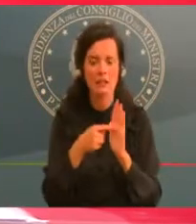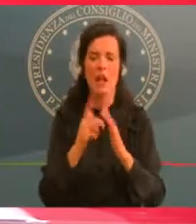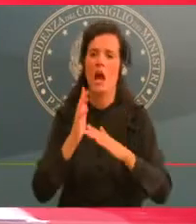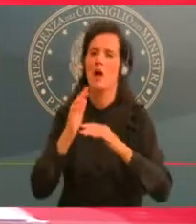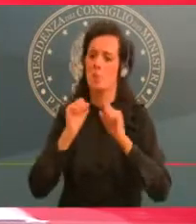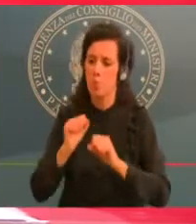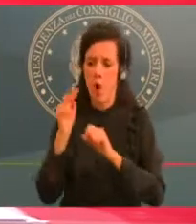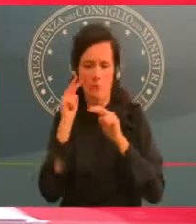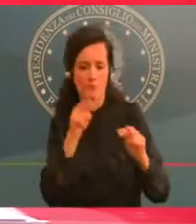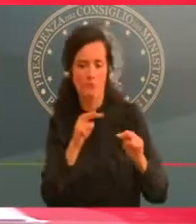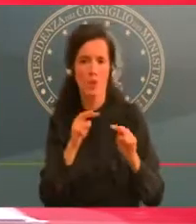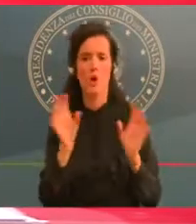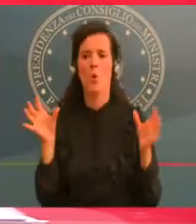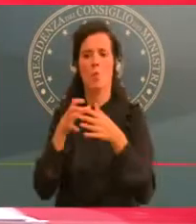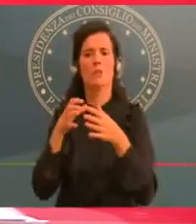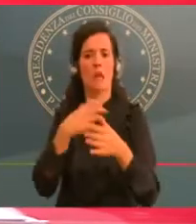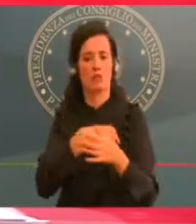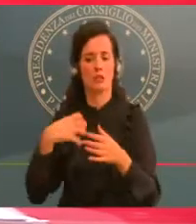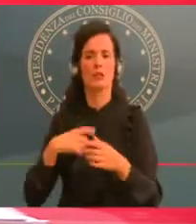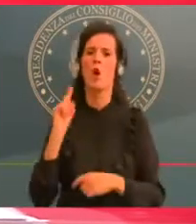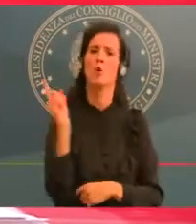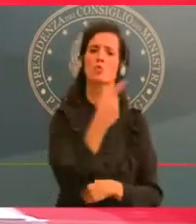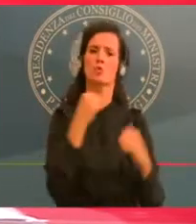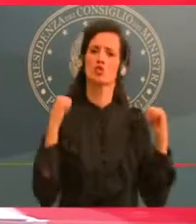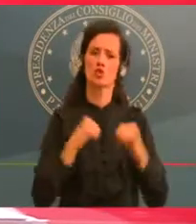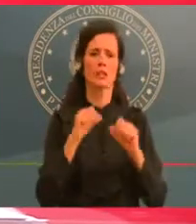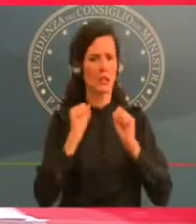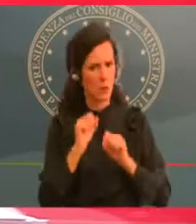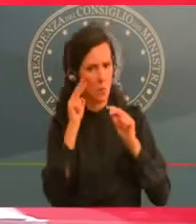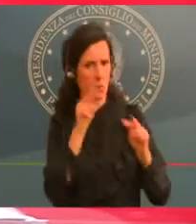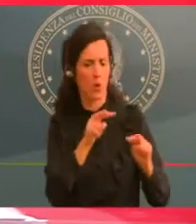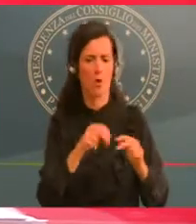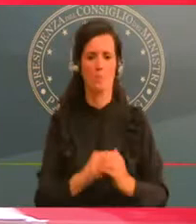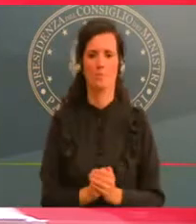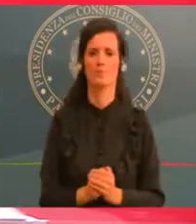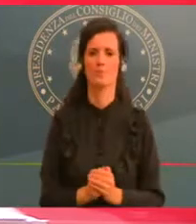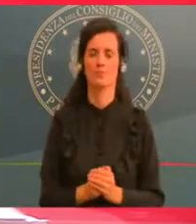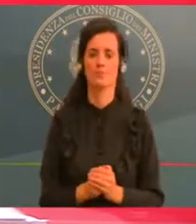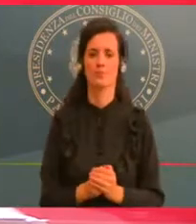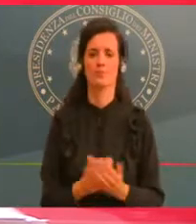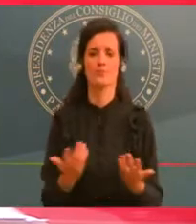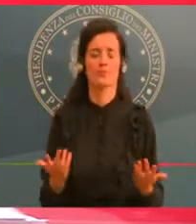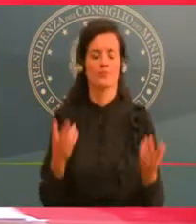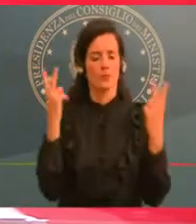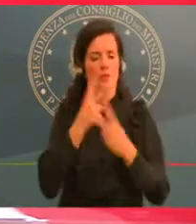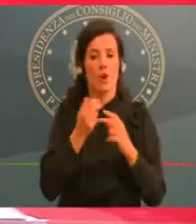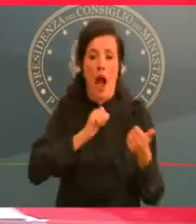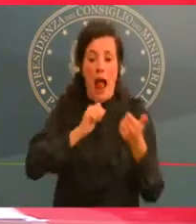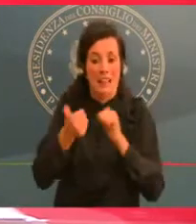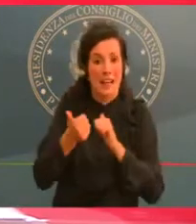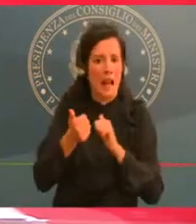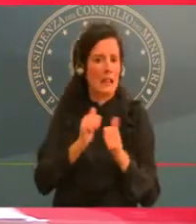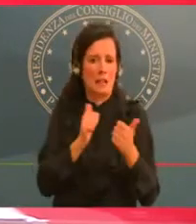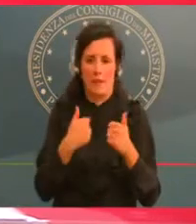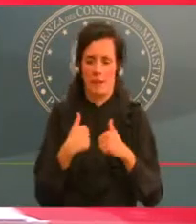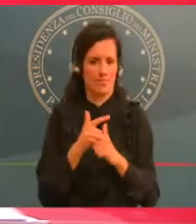Dobbiamo affrontare queste restrizioni per congelare questa impennata della curva di contagio.